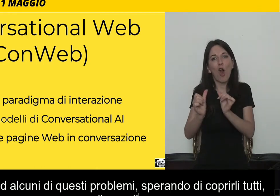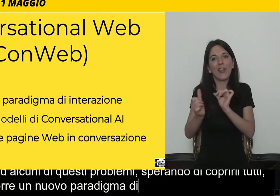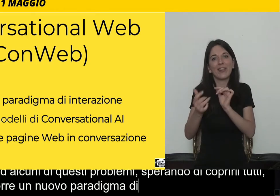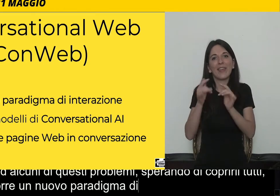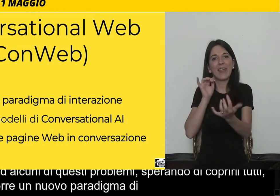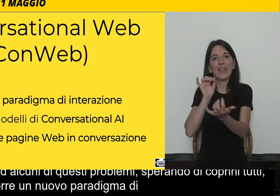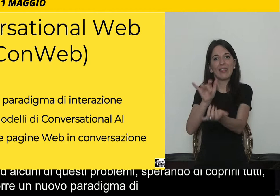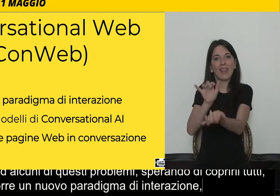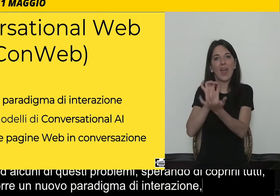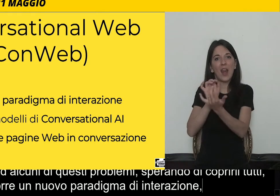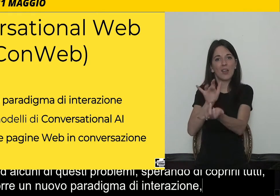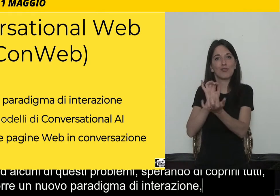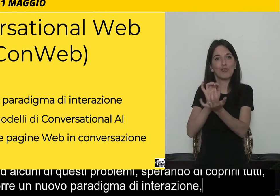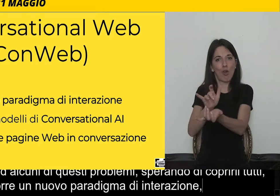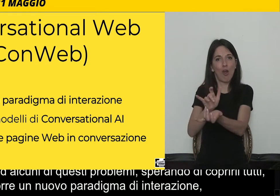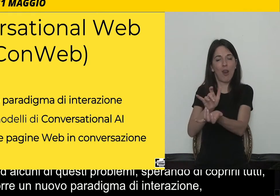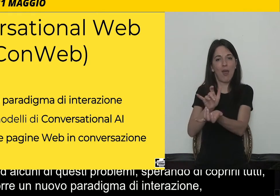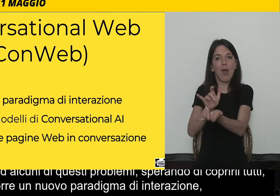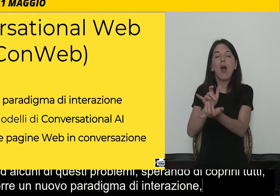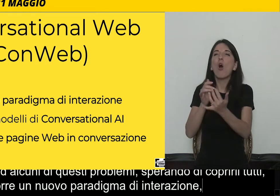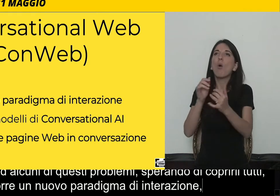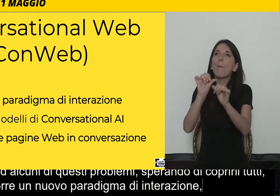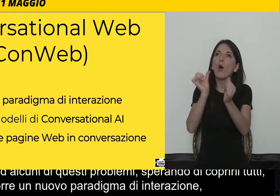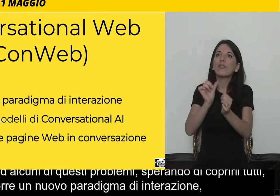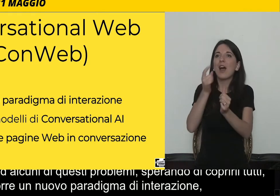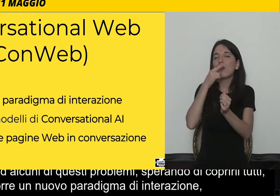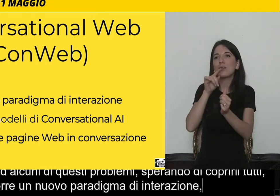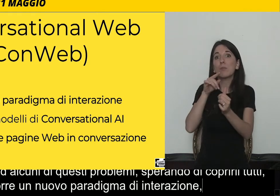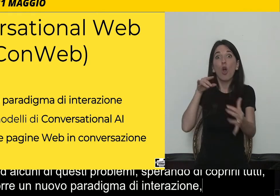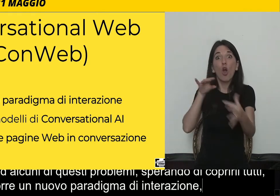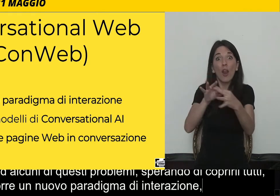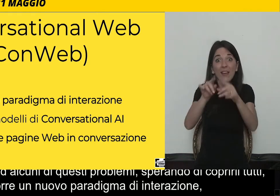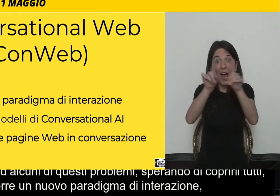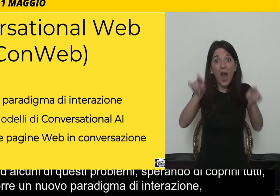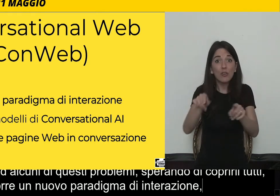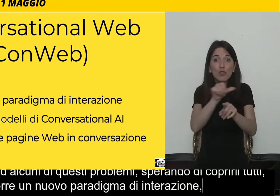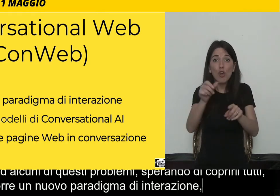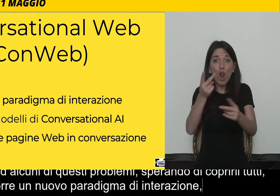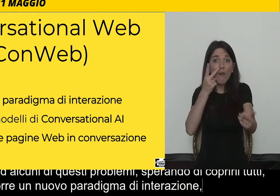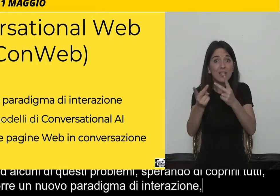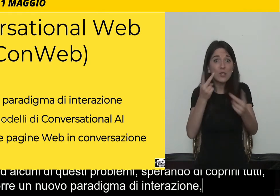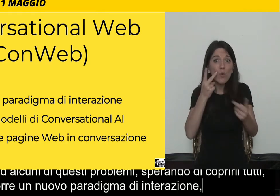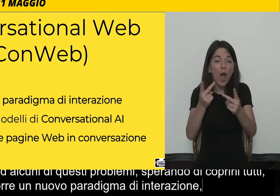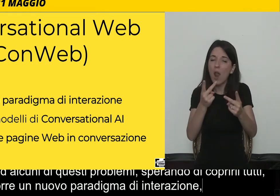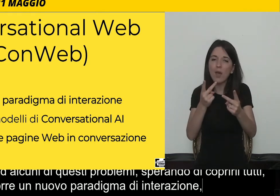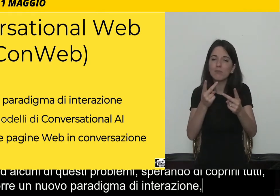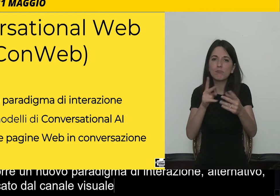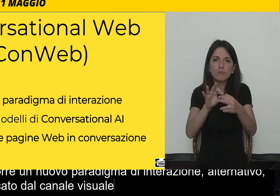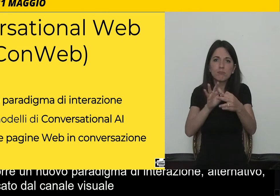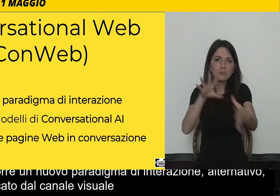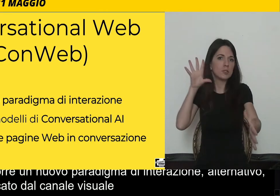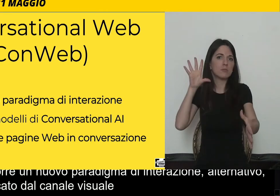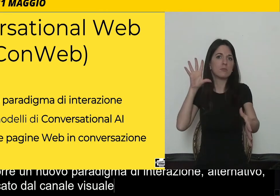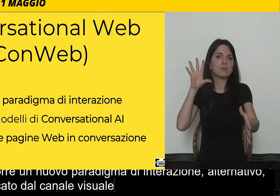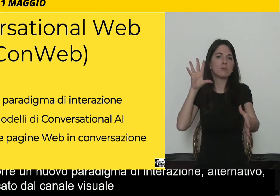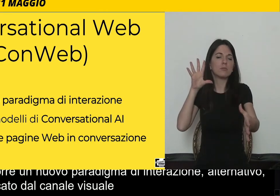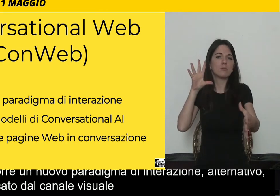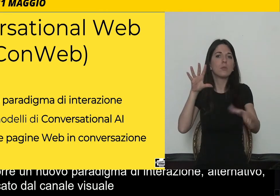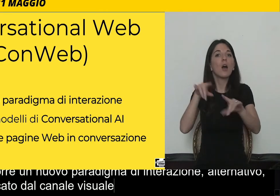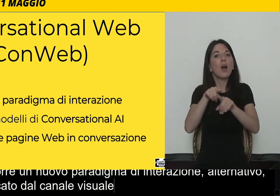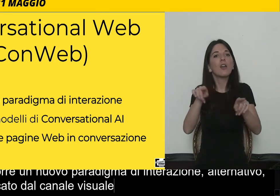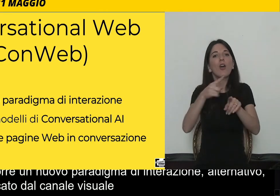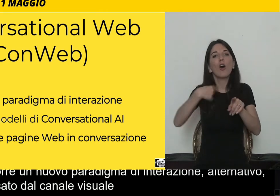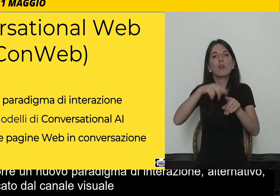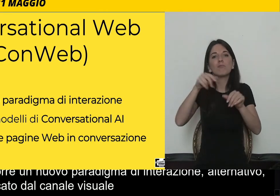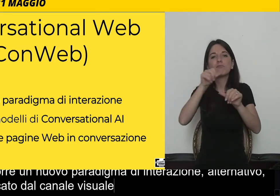che sia distaccato dal canale visuale, possa essere distaccato il più possibile dal canale visuale. Questo paradigma che appunto